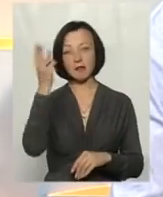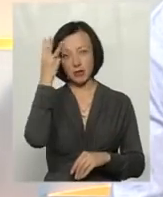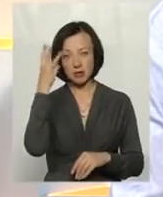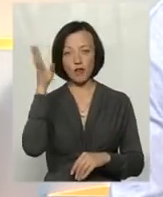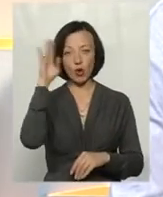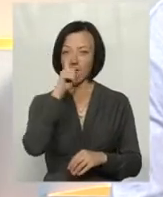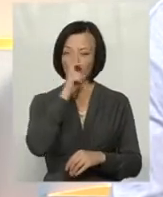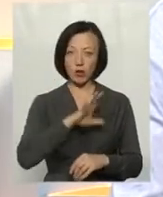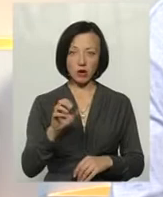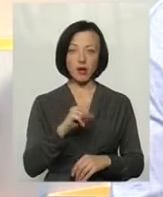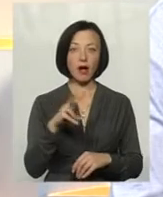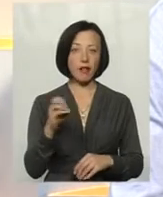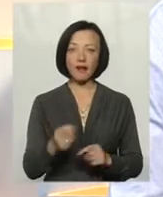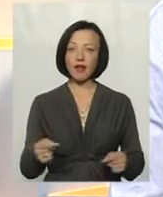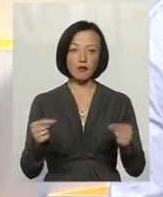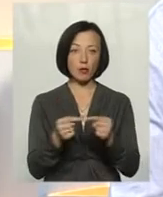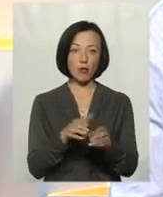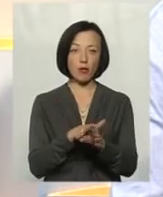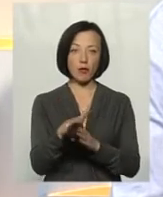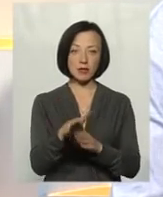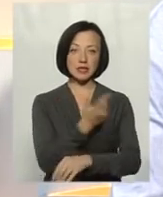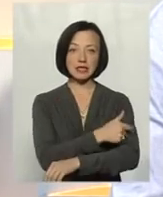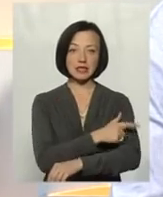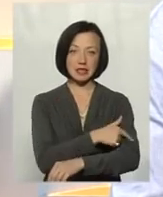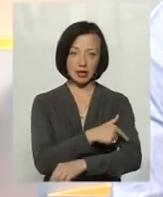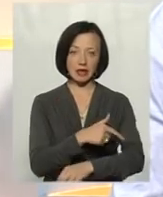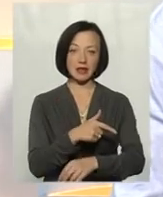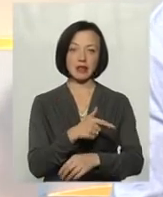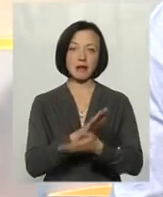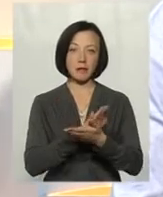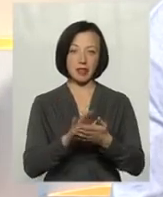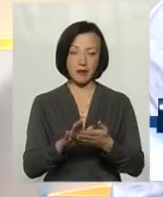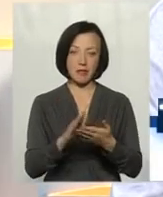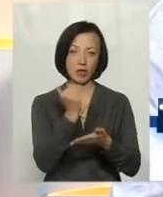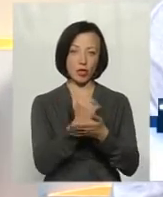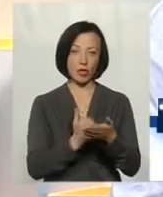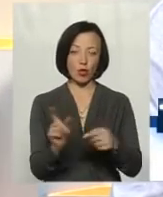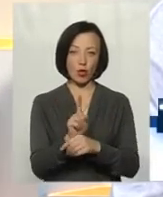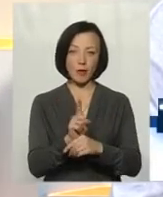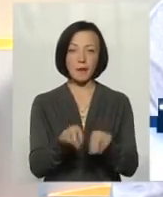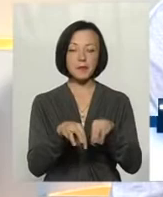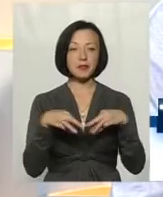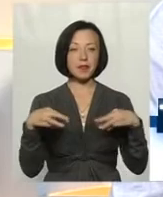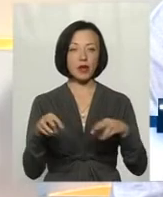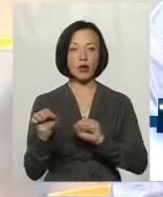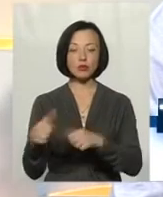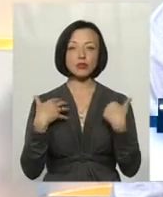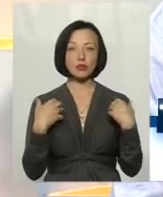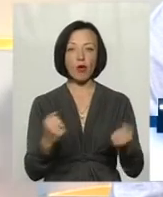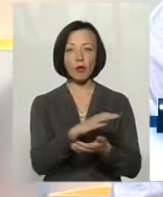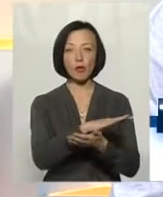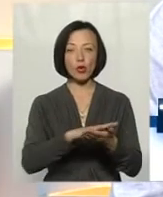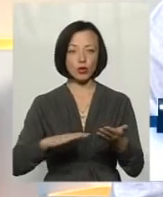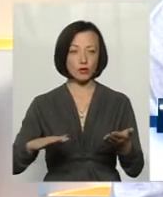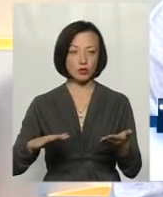досить непогана, але теж вона не відповідає повністю СанПіну. Якщо я не помиляюсь, Міністерство охорони здоров'я продовжило